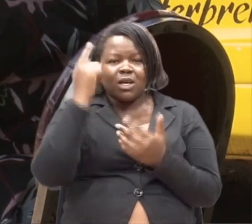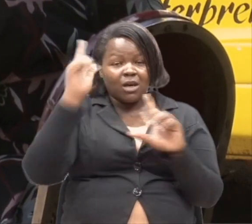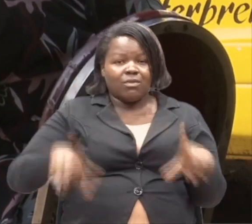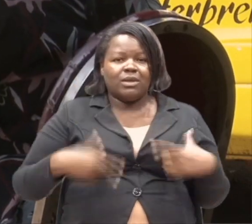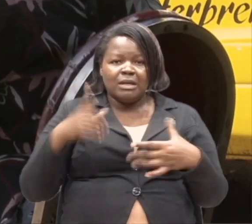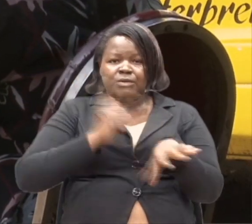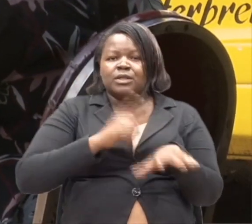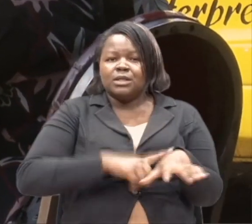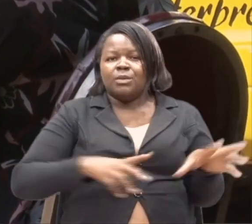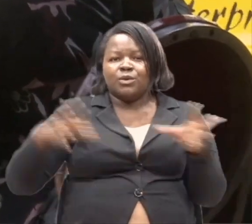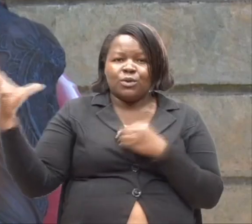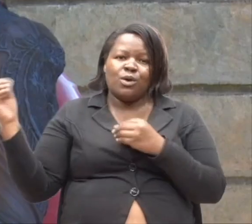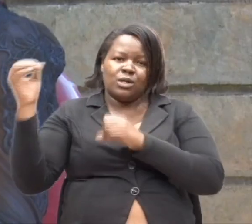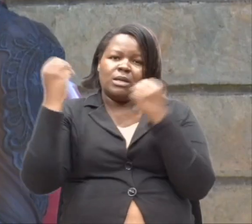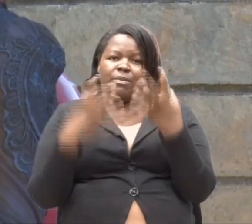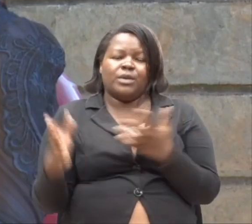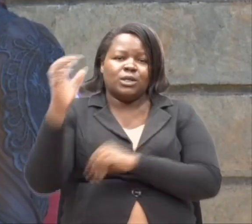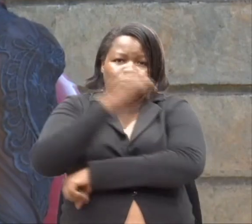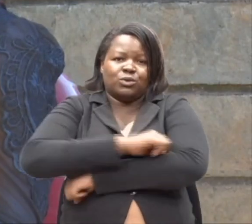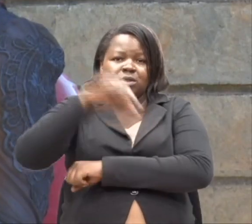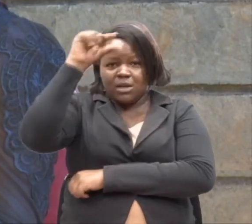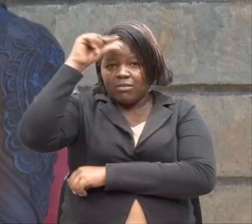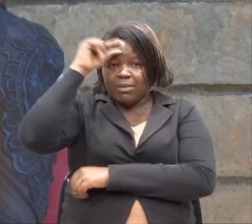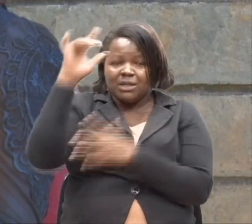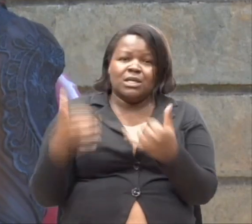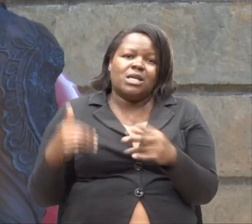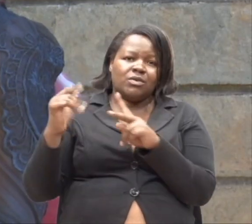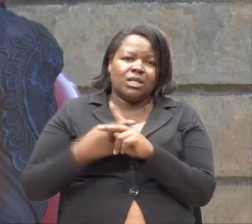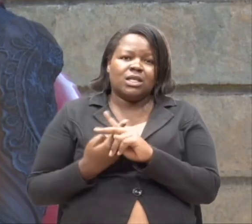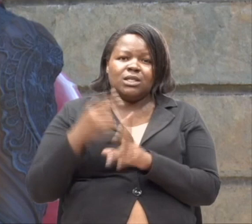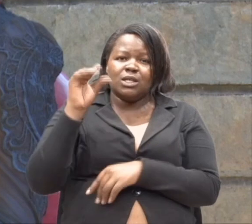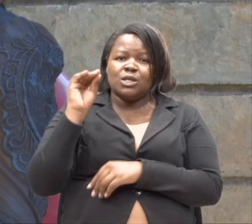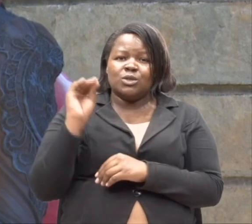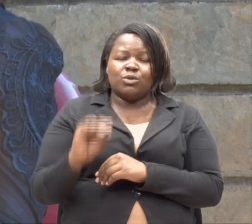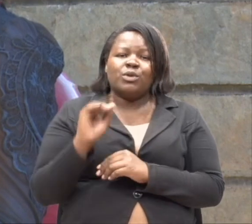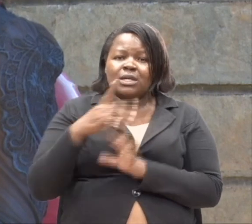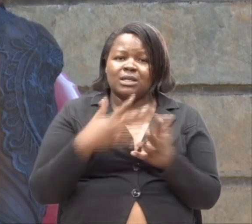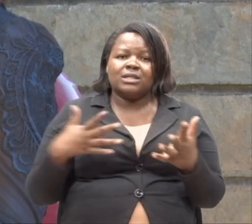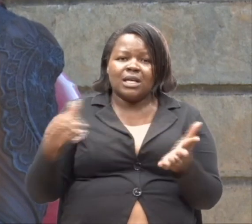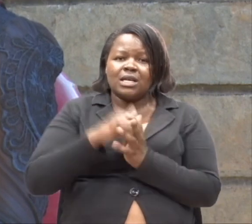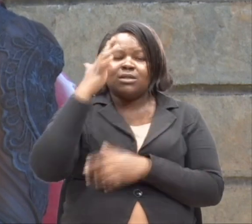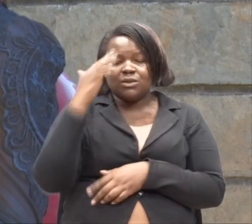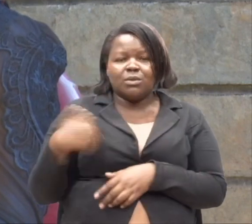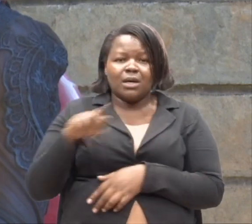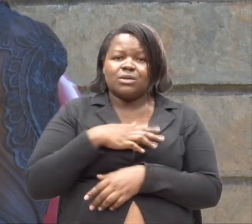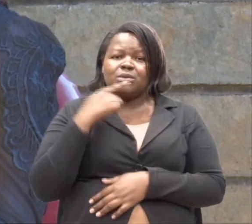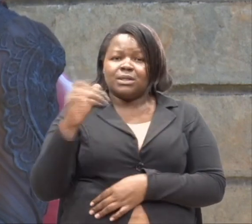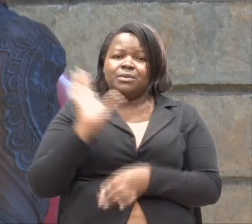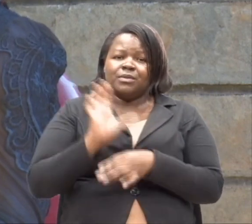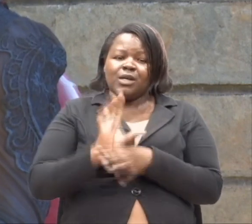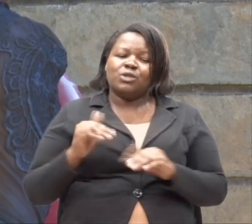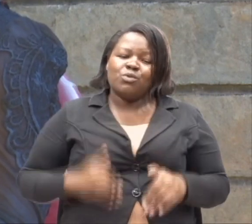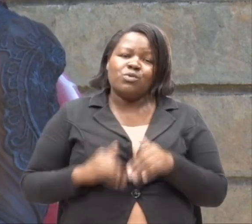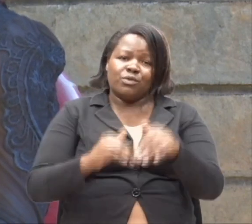maisha. Ukienda katika shule nyingi sasa sa serikali. Wameaza kueka mukazo huu na ndio tumesema hata kanisa tufuate